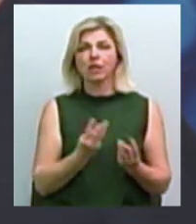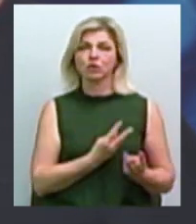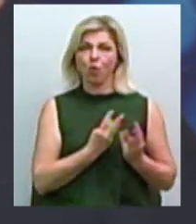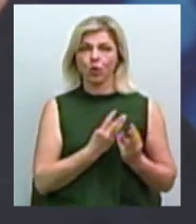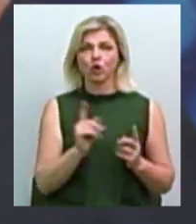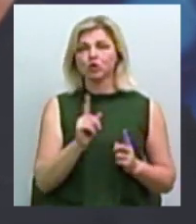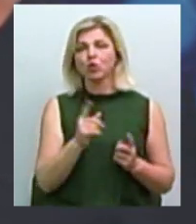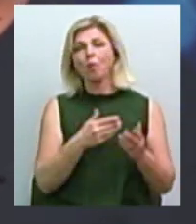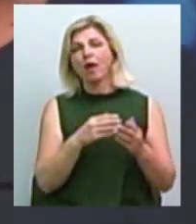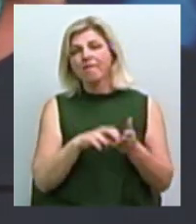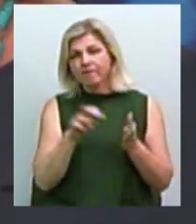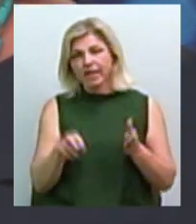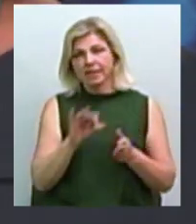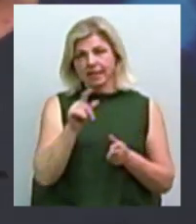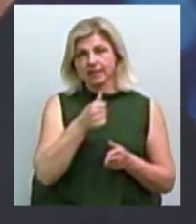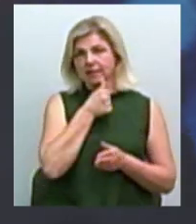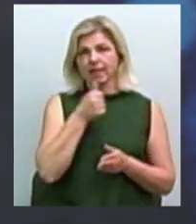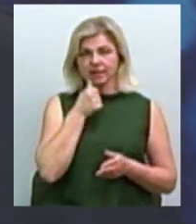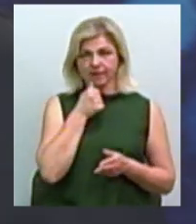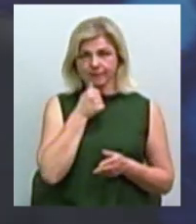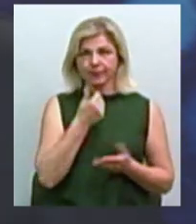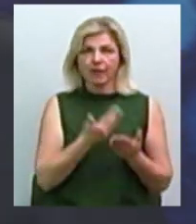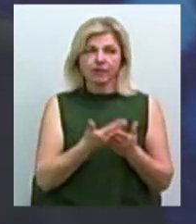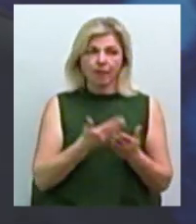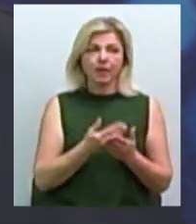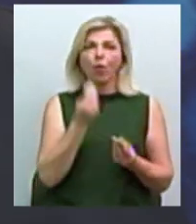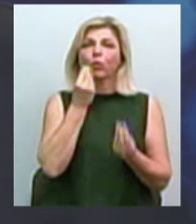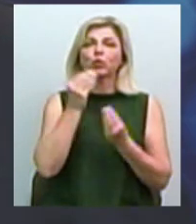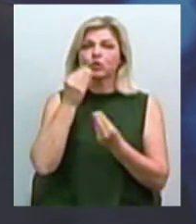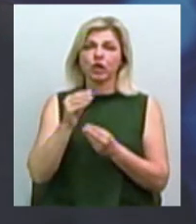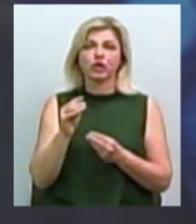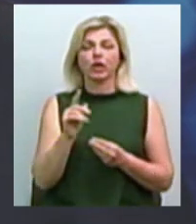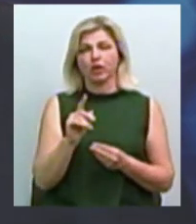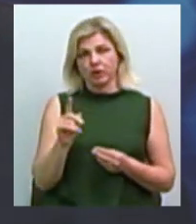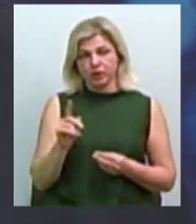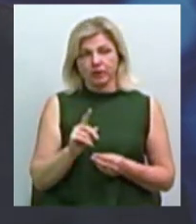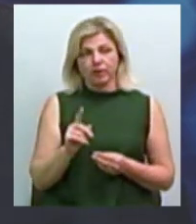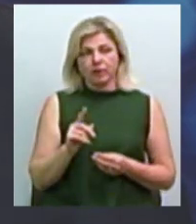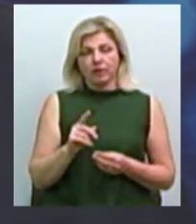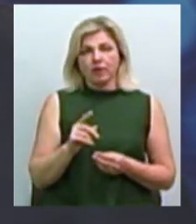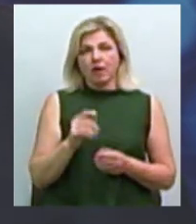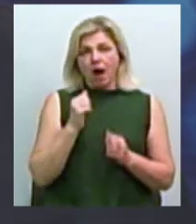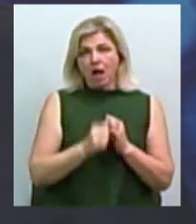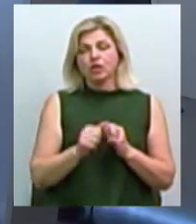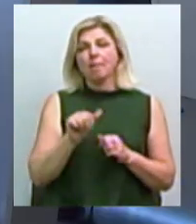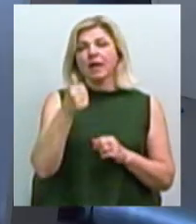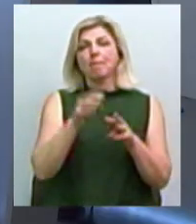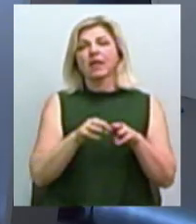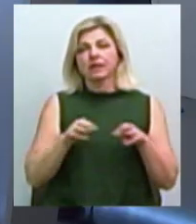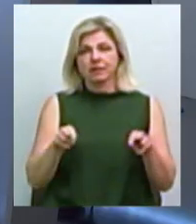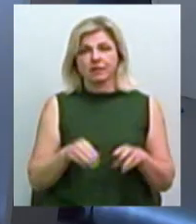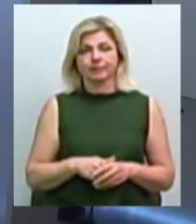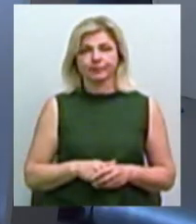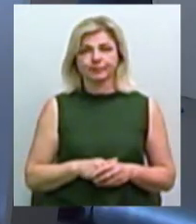вийти з тіні? І чи логічно це буде? Наприклад, нижчі податки. Про це говорить кожний прем'єр-міністр, котрий приходив, принаймні, за